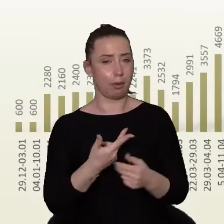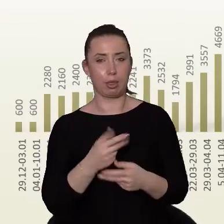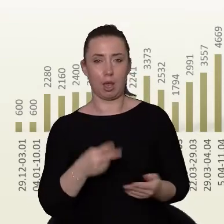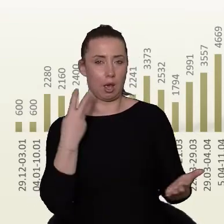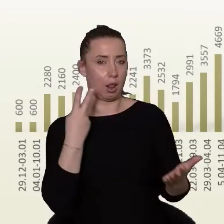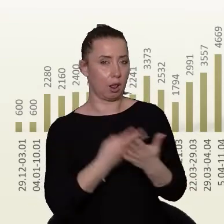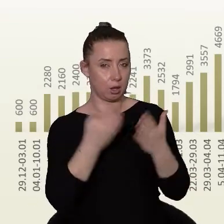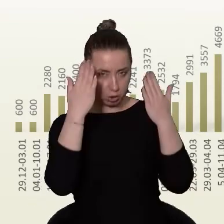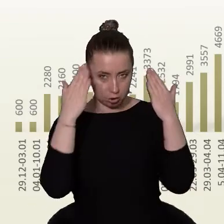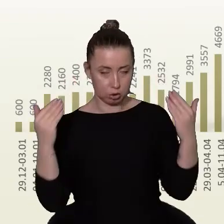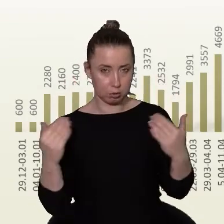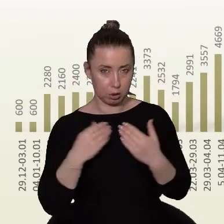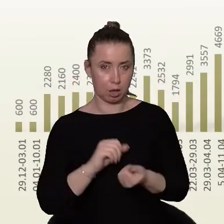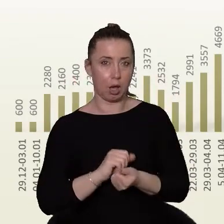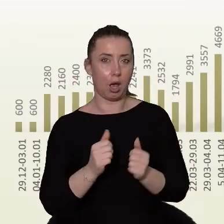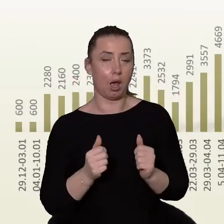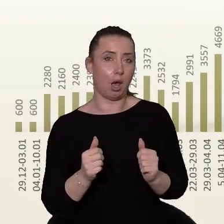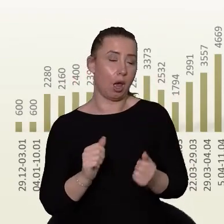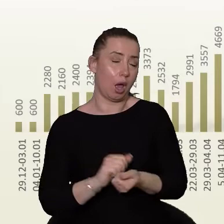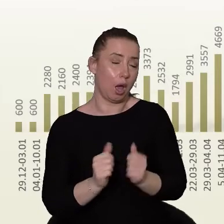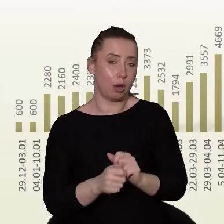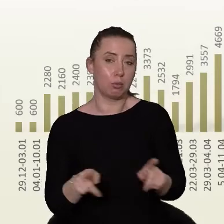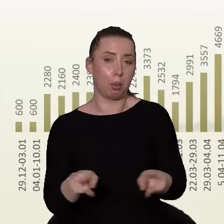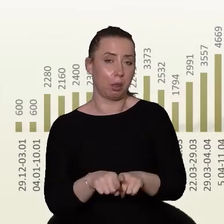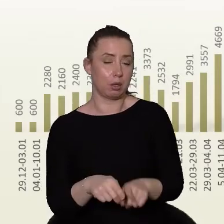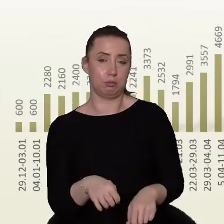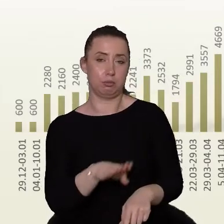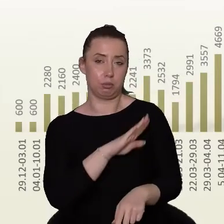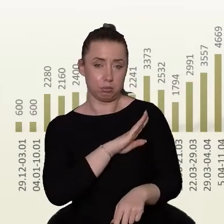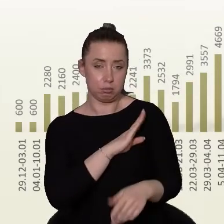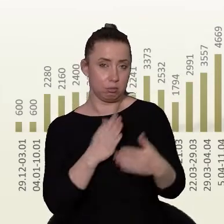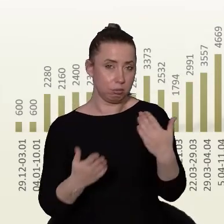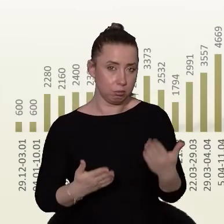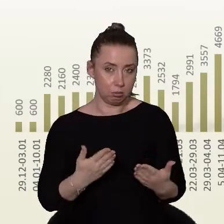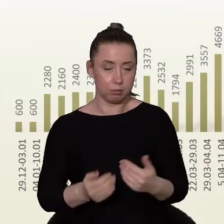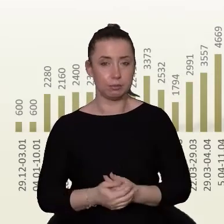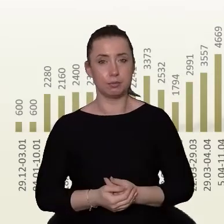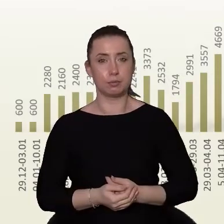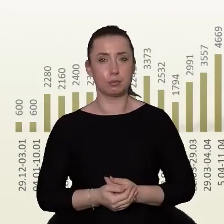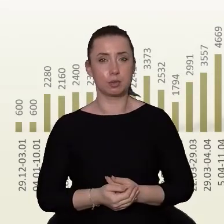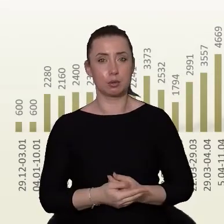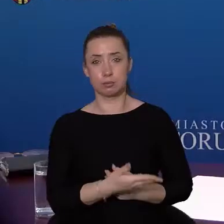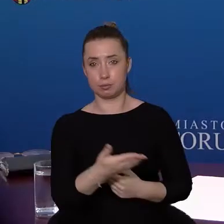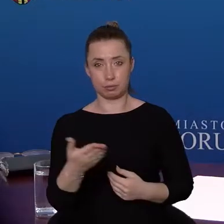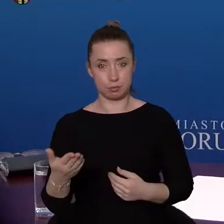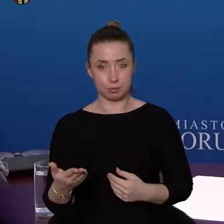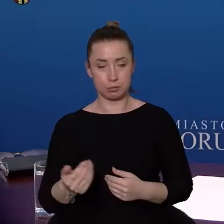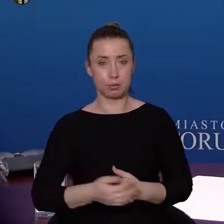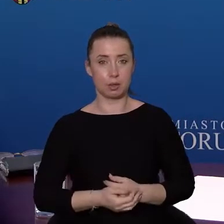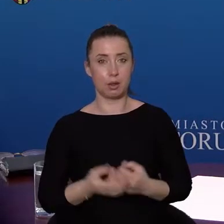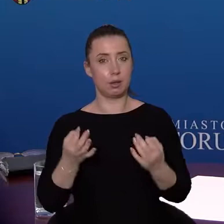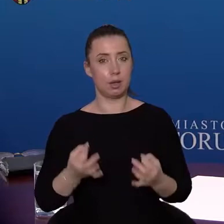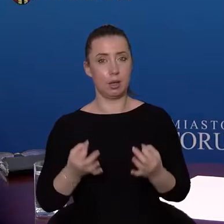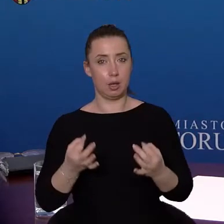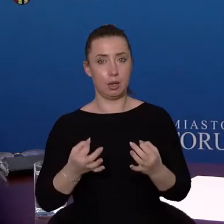nawet brak możliwości wyleczenia z choroby z COVID-19. Szanowni Państwo, w tej